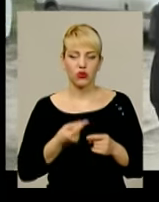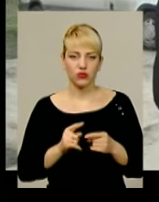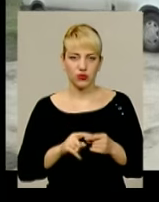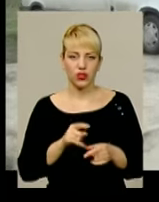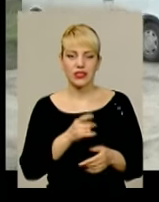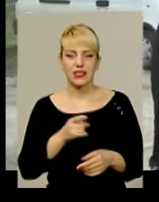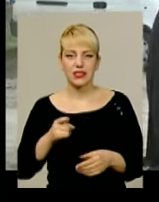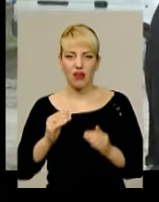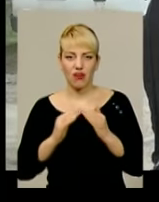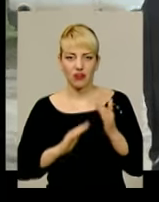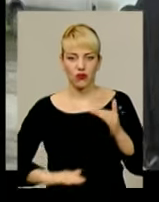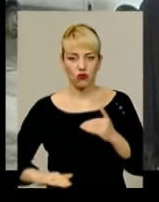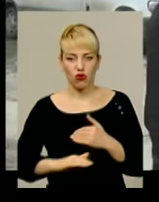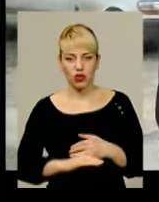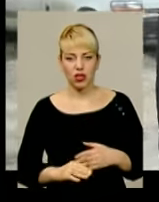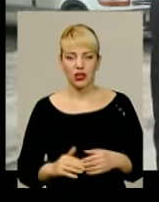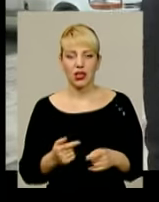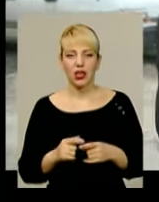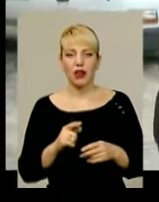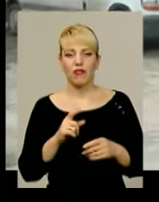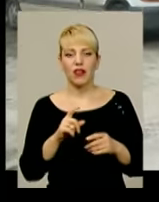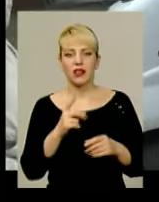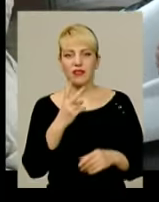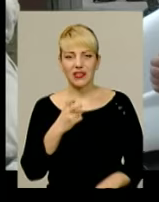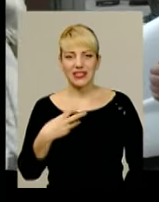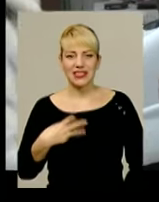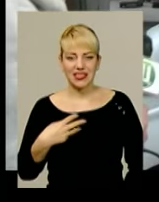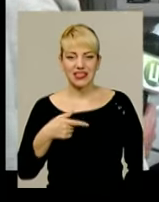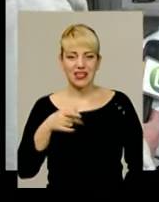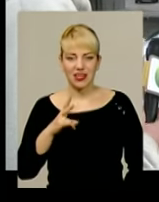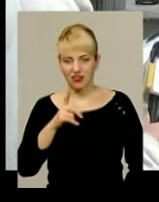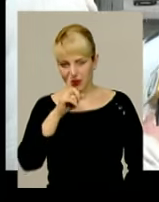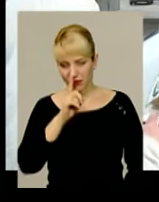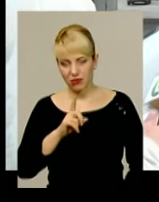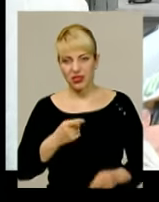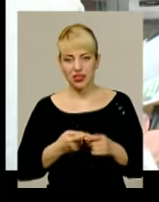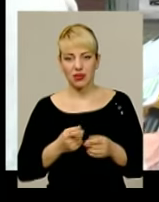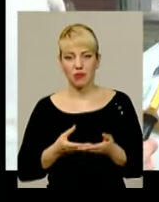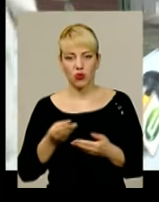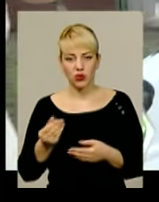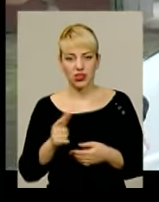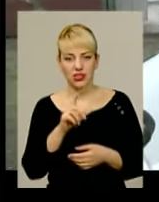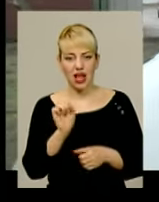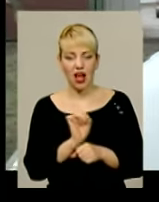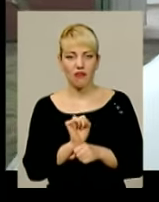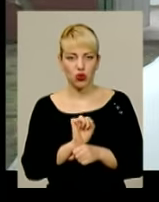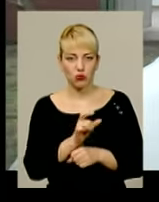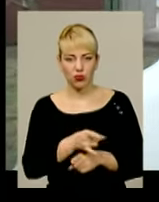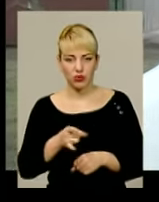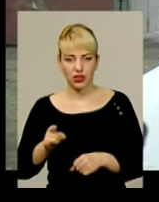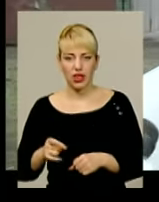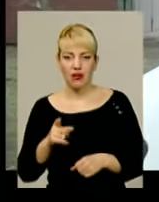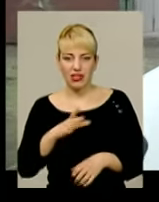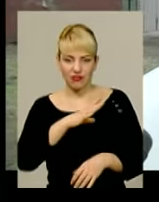Наскільки дорого входиться на парковці машина? 230 гривень в місяць. Автомобіль ставити в дворі вимушено? Чи за звичкою?